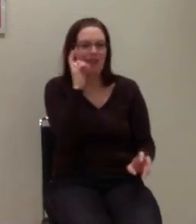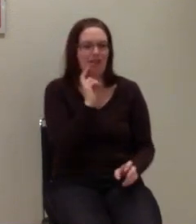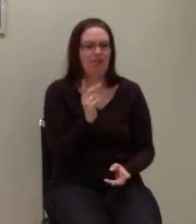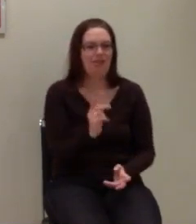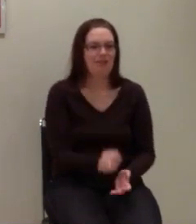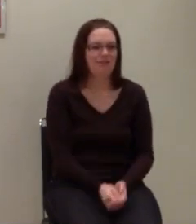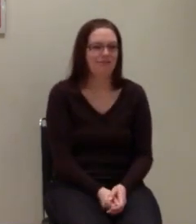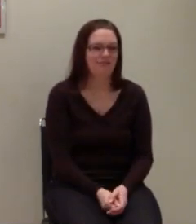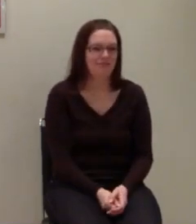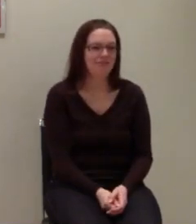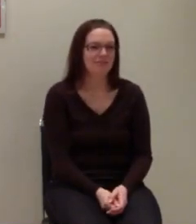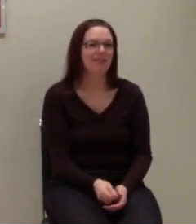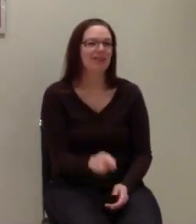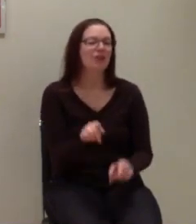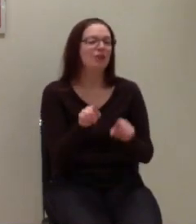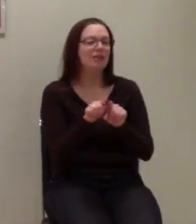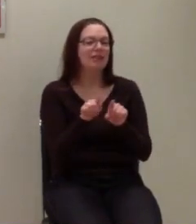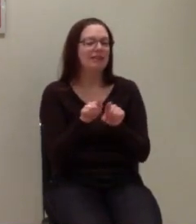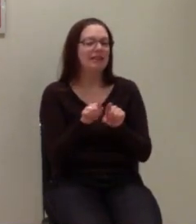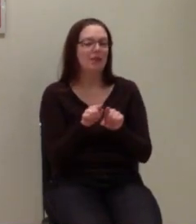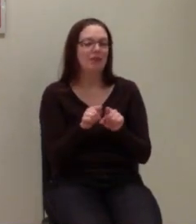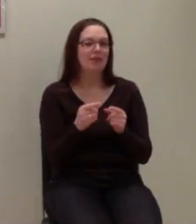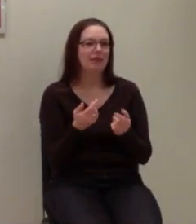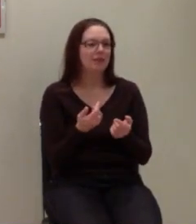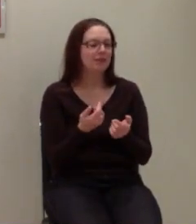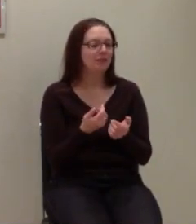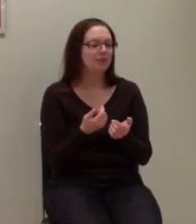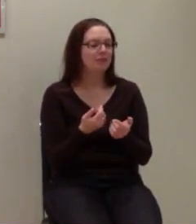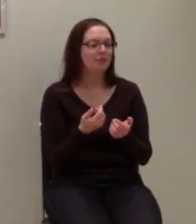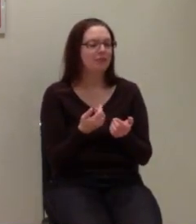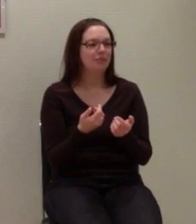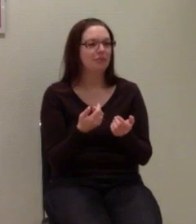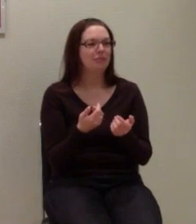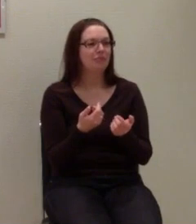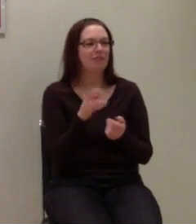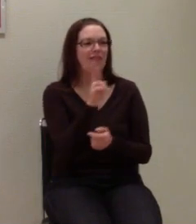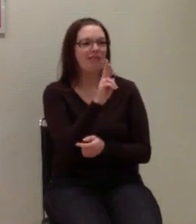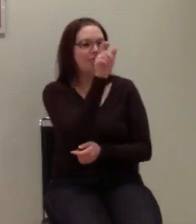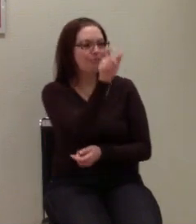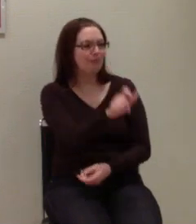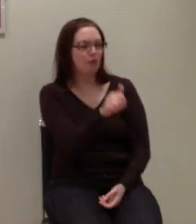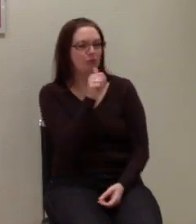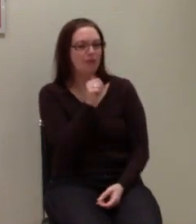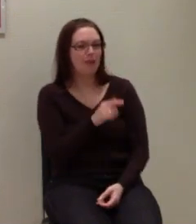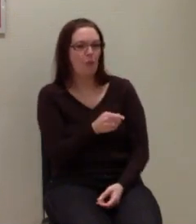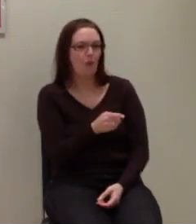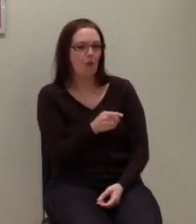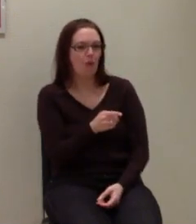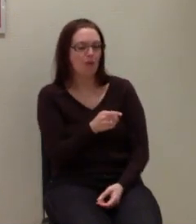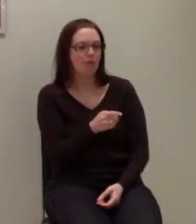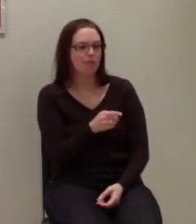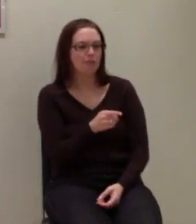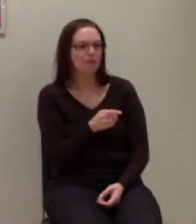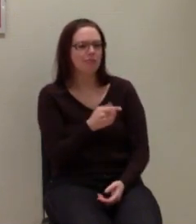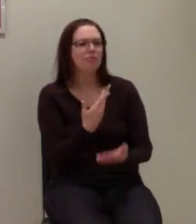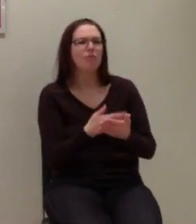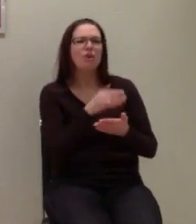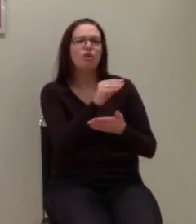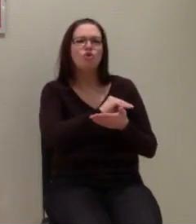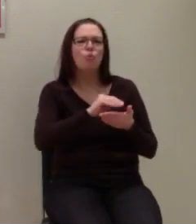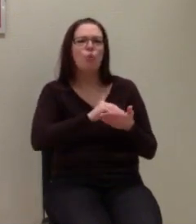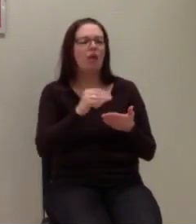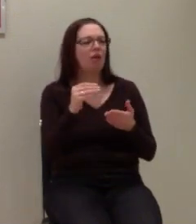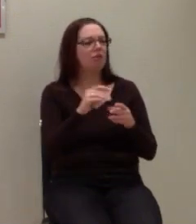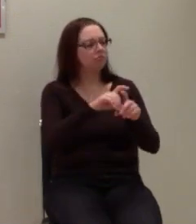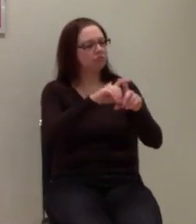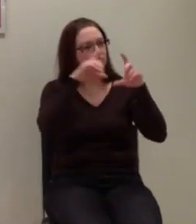und genauso ist es eben also genauso ist es eigentlich auch bei jungen Menschen. Also Inklusion in der Schule ist ja jetzt ein sehr